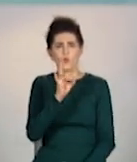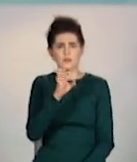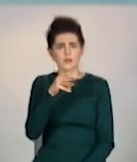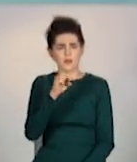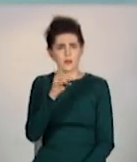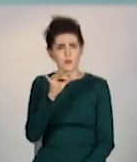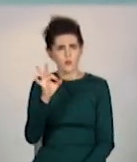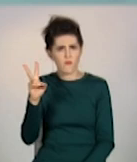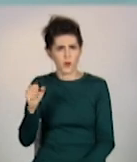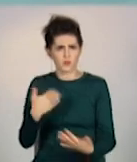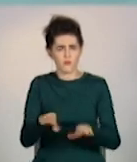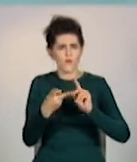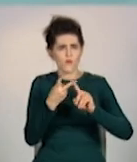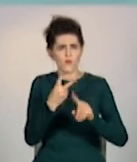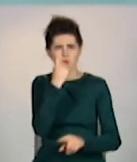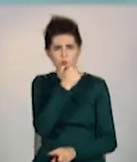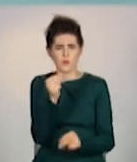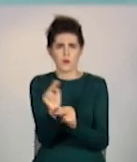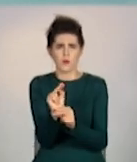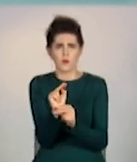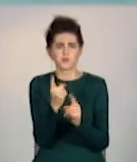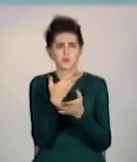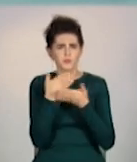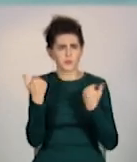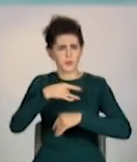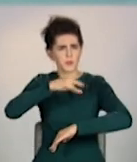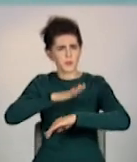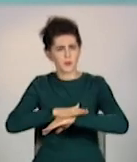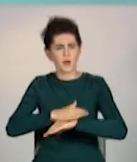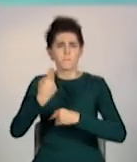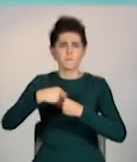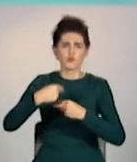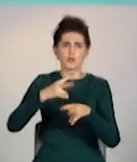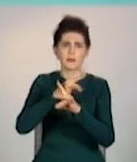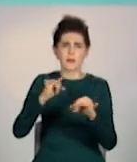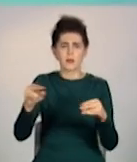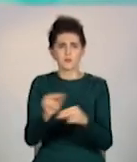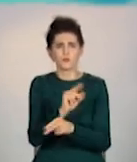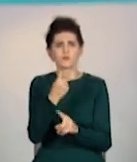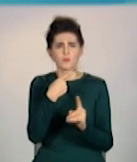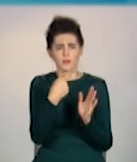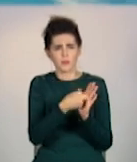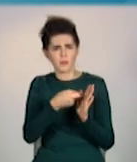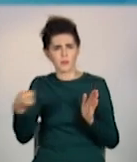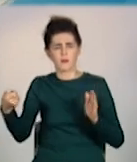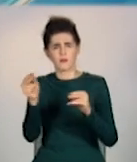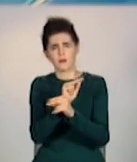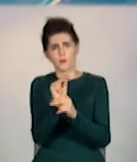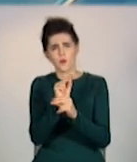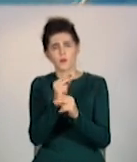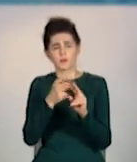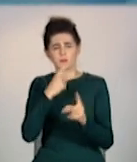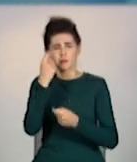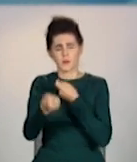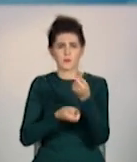приводять до ладу. Чи заважає це лікарям і породілям? І чому роботи затягуються? Розбирався